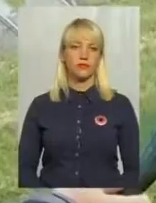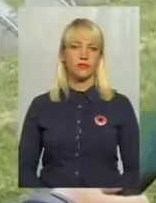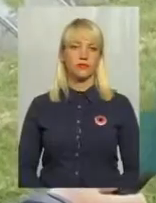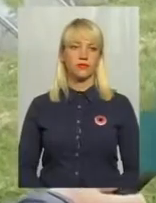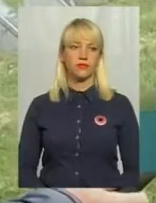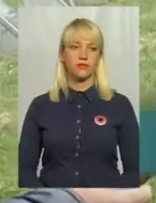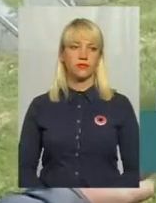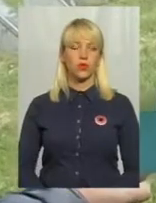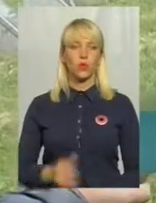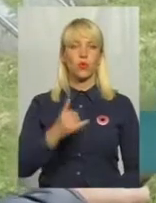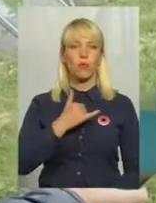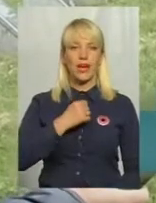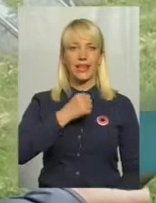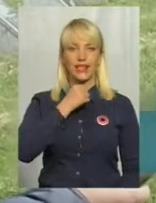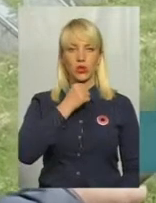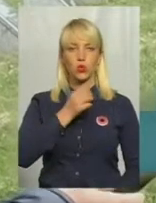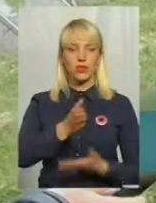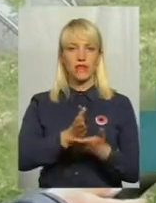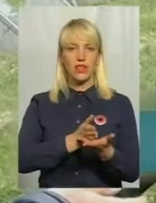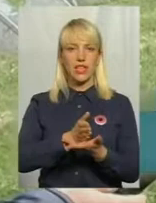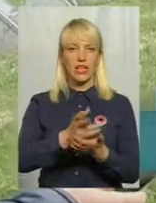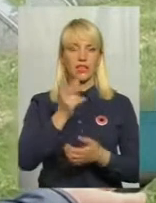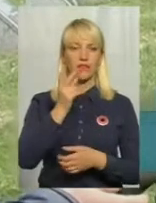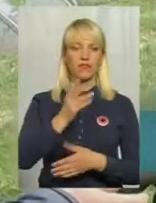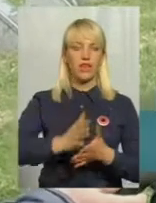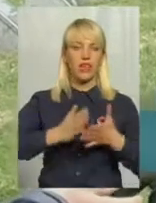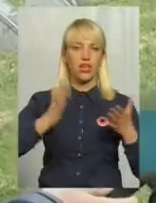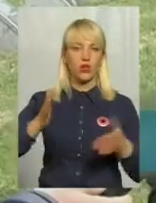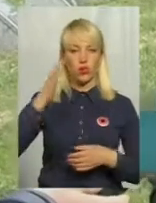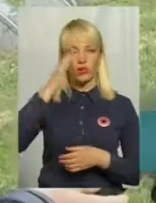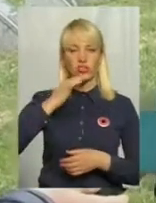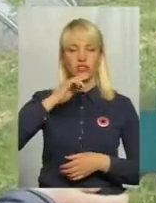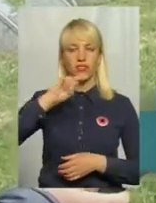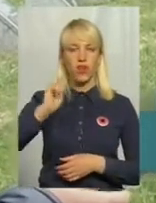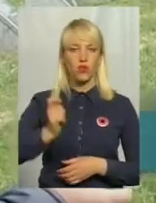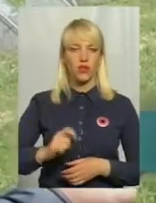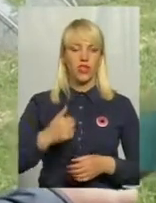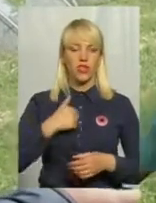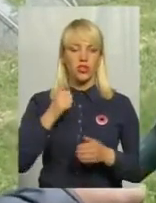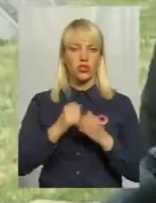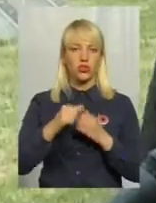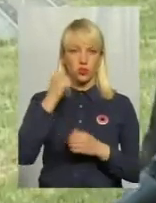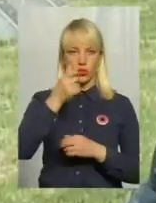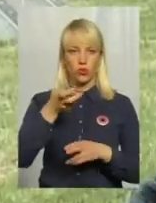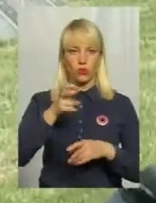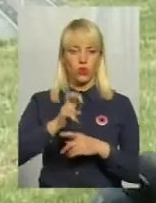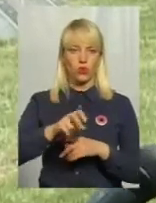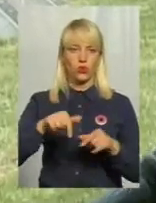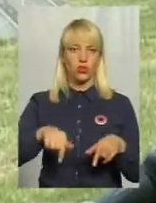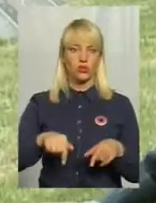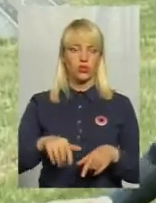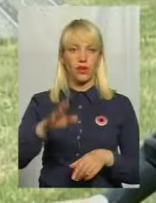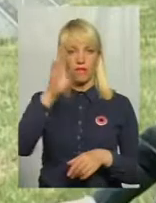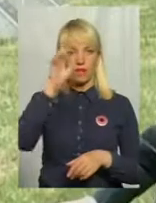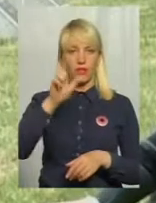Романа Дідусь – ветеран Великої вітчизняної війни, і я завжди щороку приходжу сюди. Він був